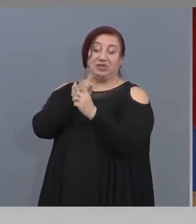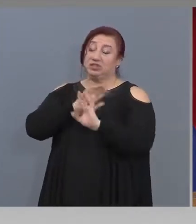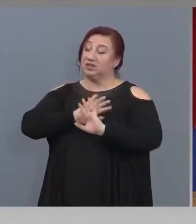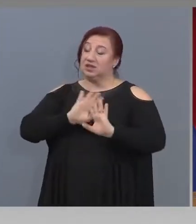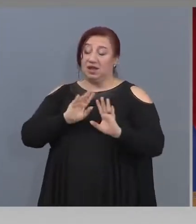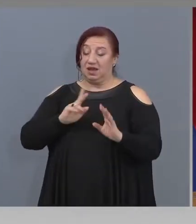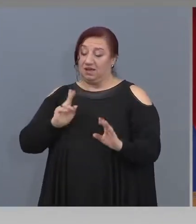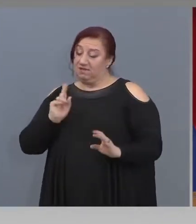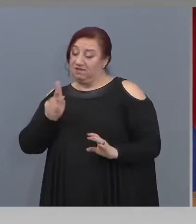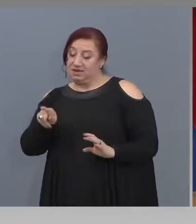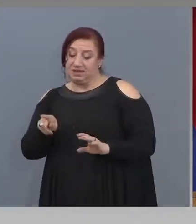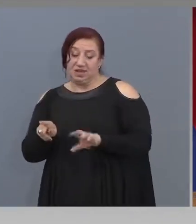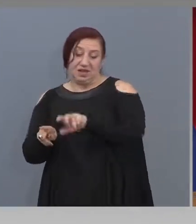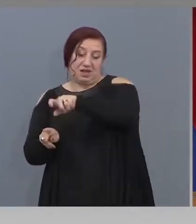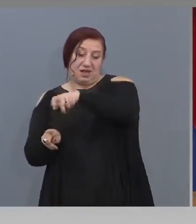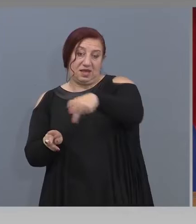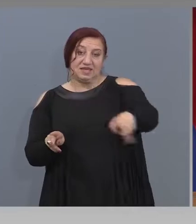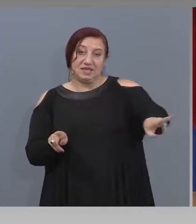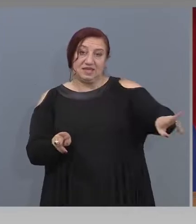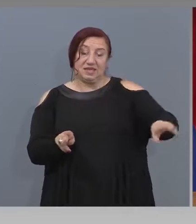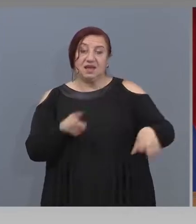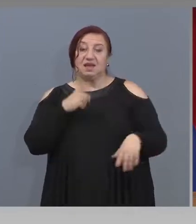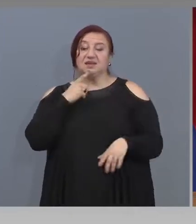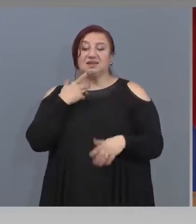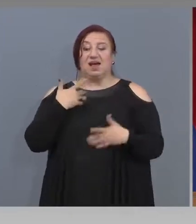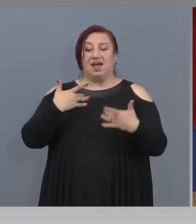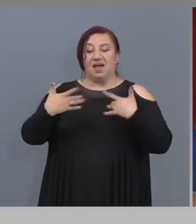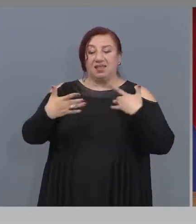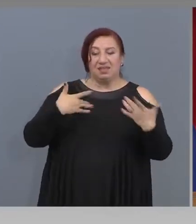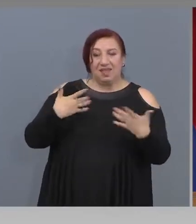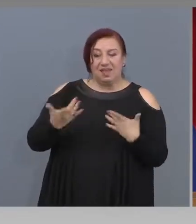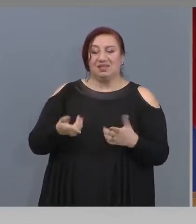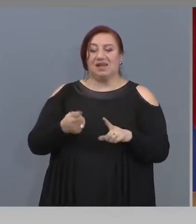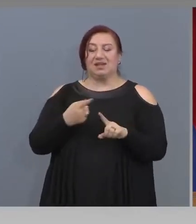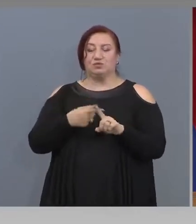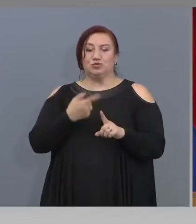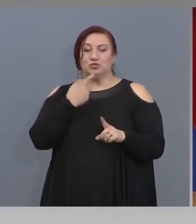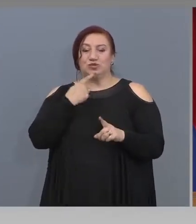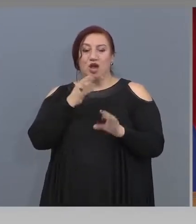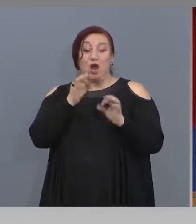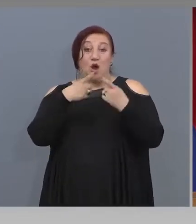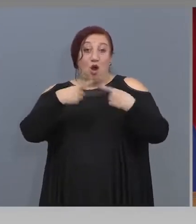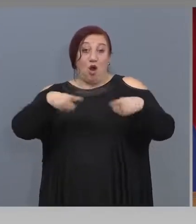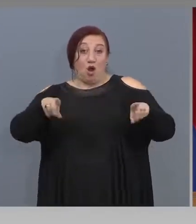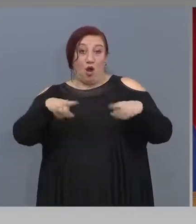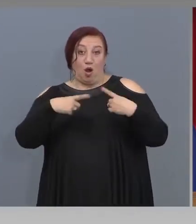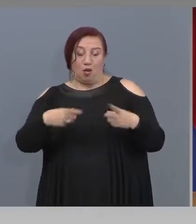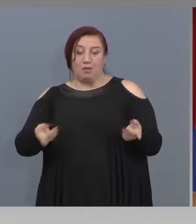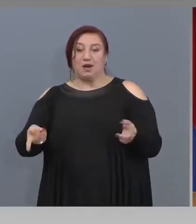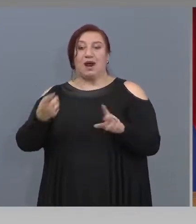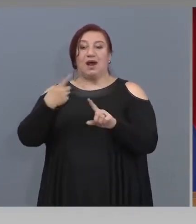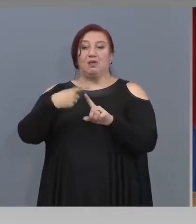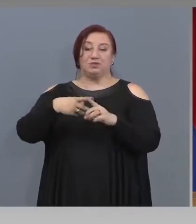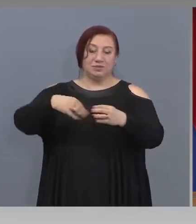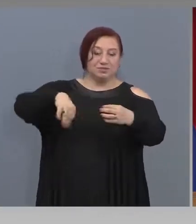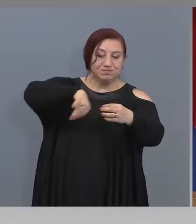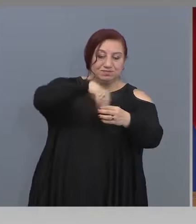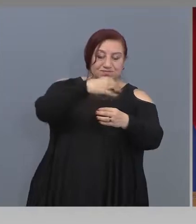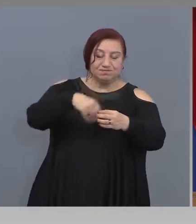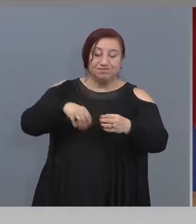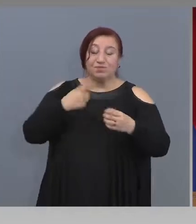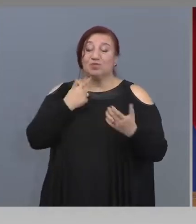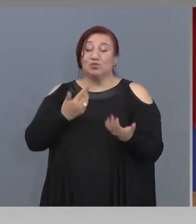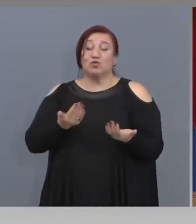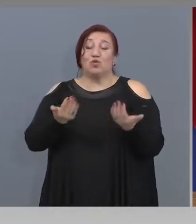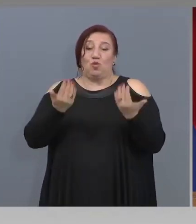А за театри, опери, филхармонии е много рано да говорим за събития вътре, за